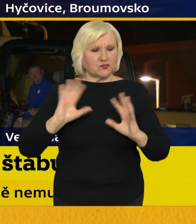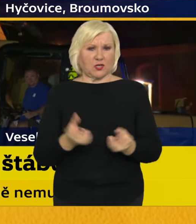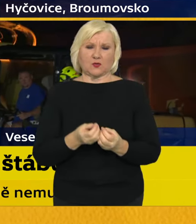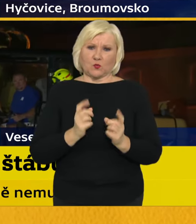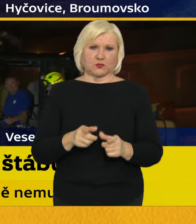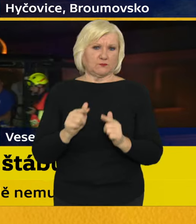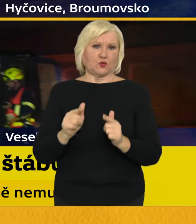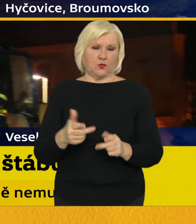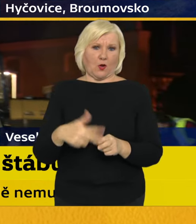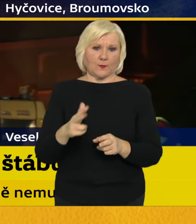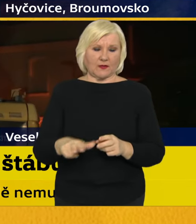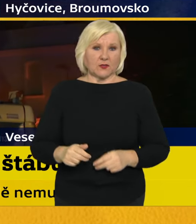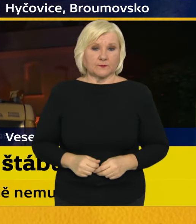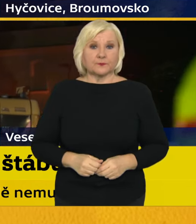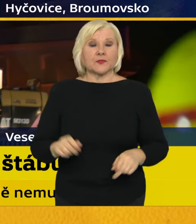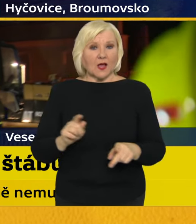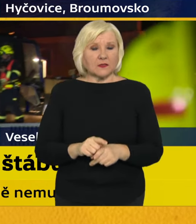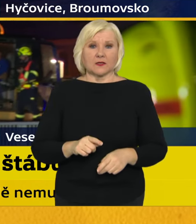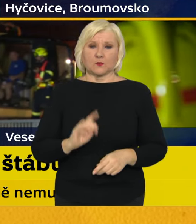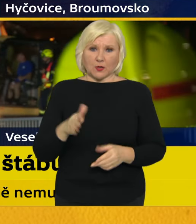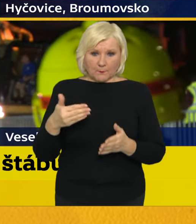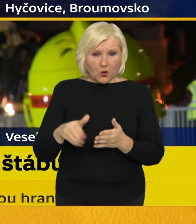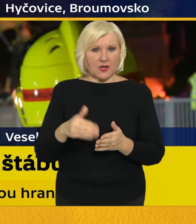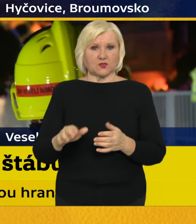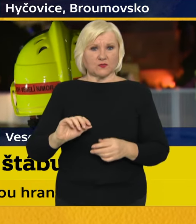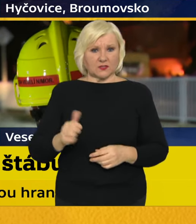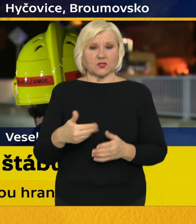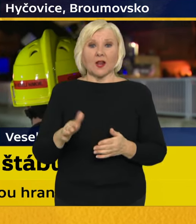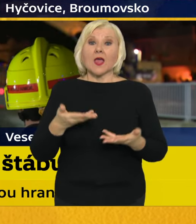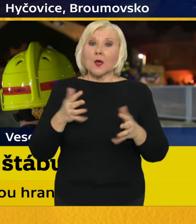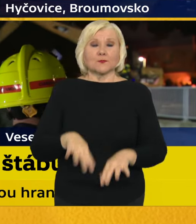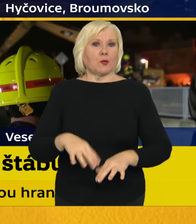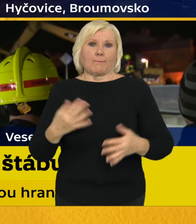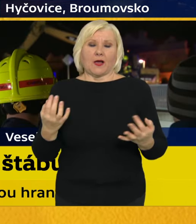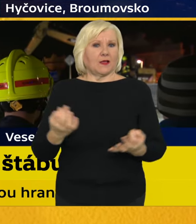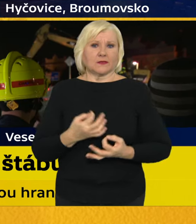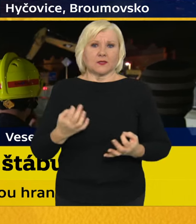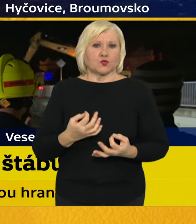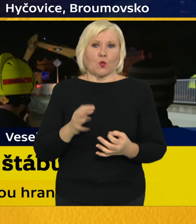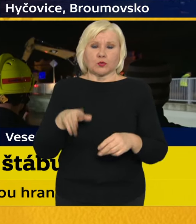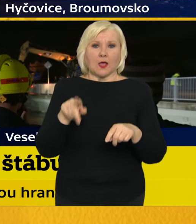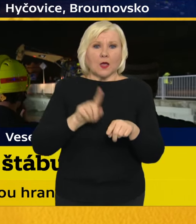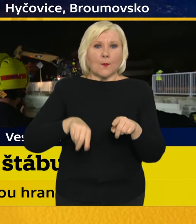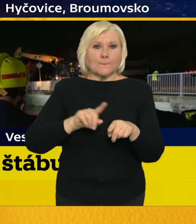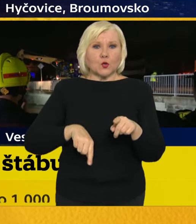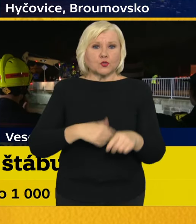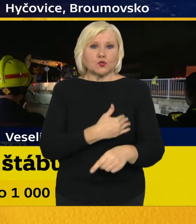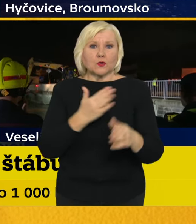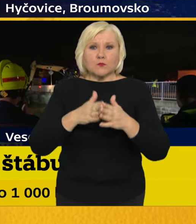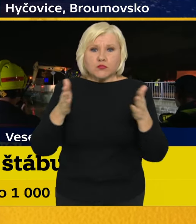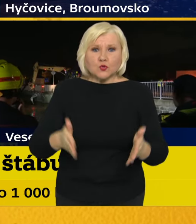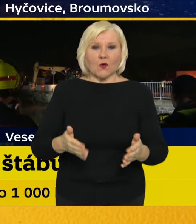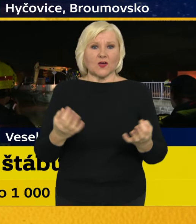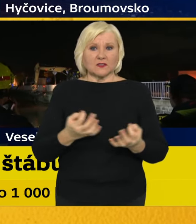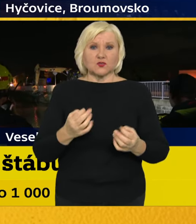minister Kupka, ale budeme samozřejmě pokračovat i dál. Pokud někde například budou poškozené školní budovy a podobně, to